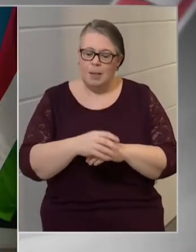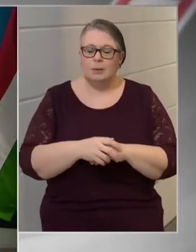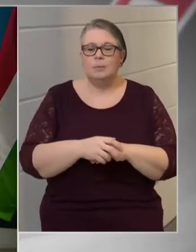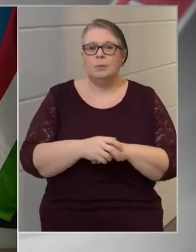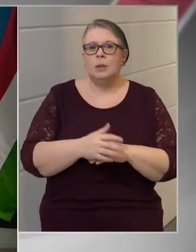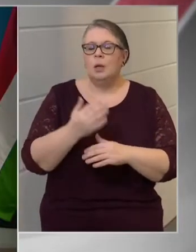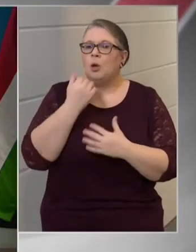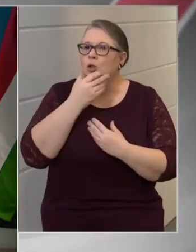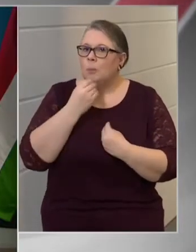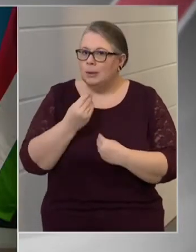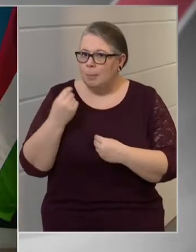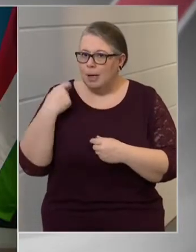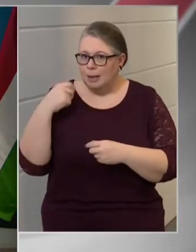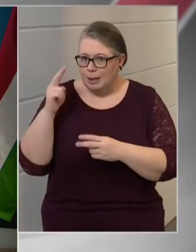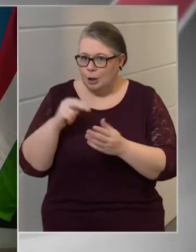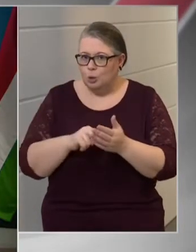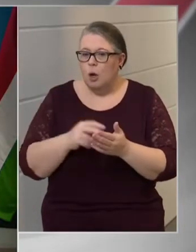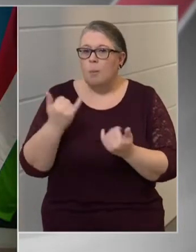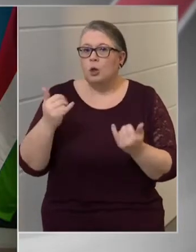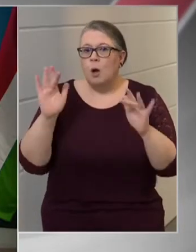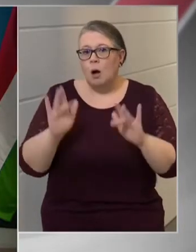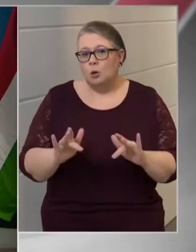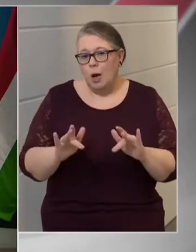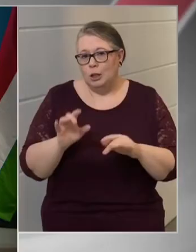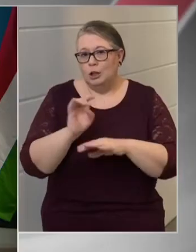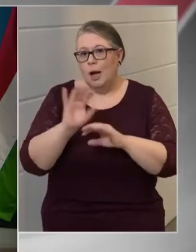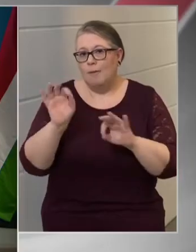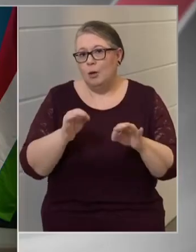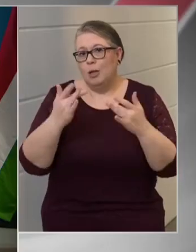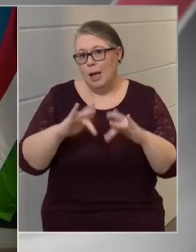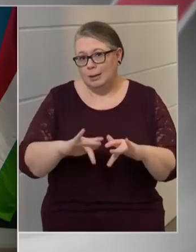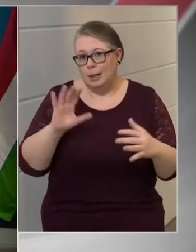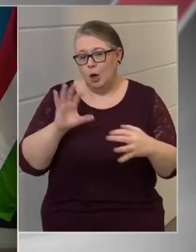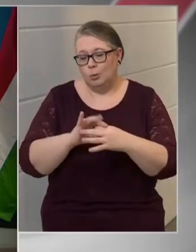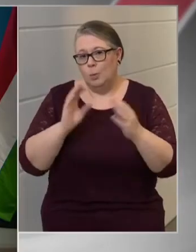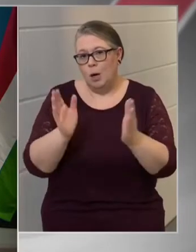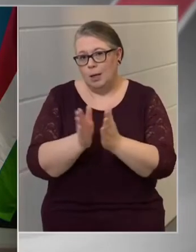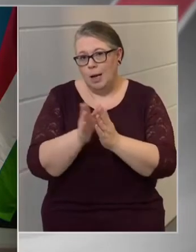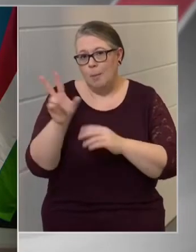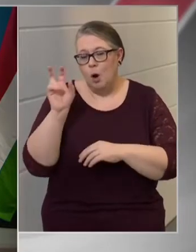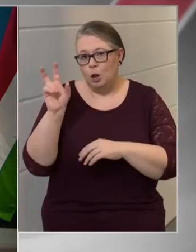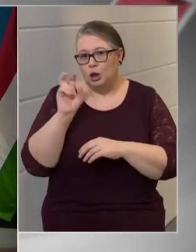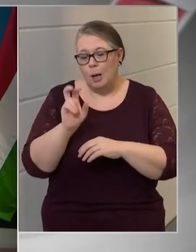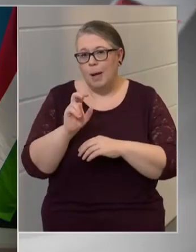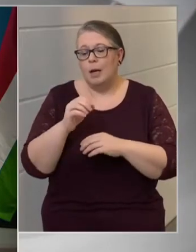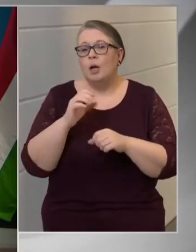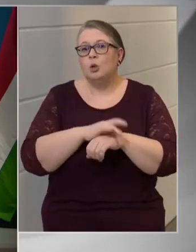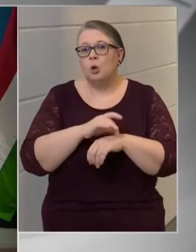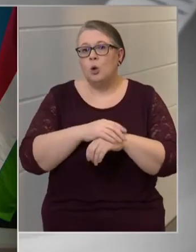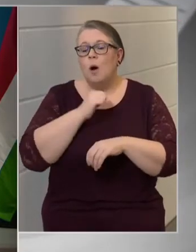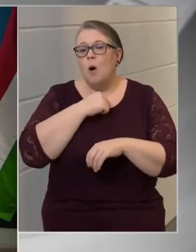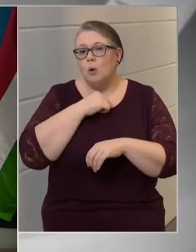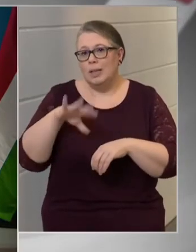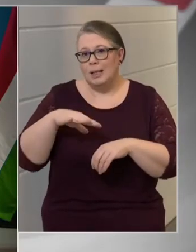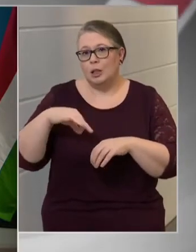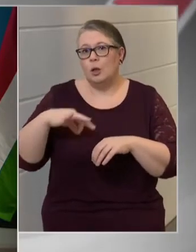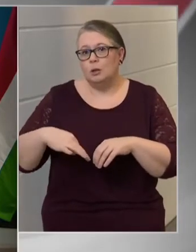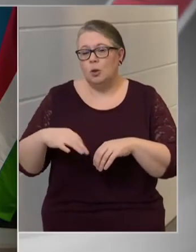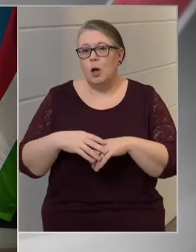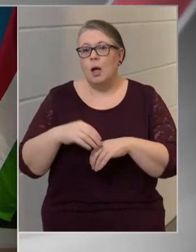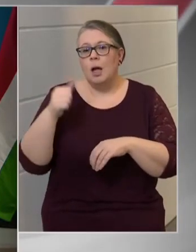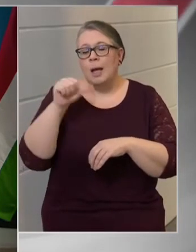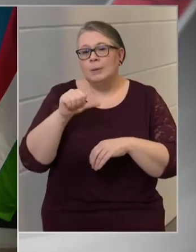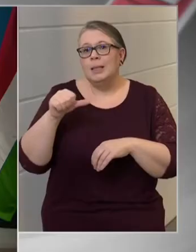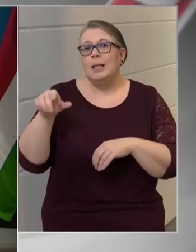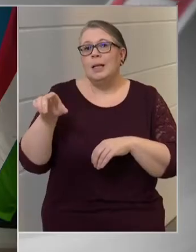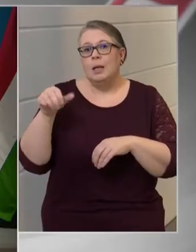Köszönöm a Lezredes úr! Most az aktuális járványügyi helyzettel kapcsolatban kérem hallgassák meg dr. Galgóci Ágnes asszonynak, a Nemzeti